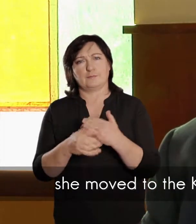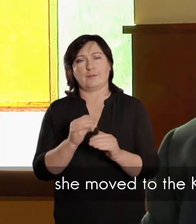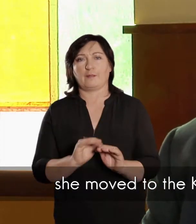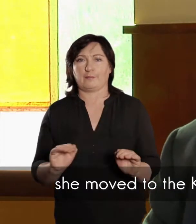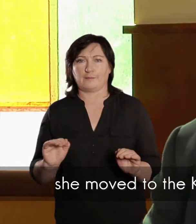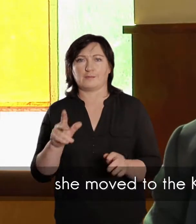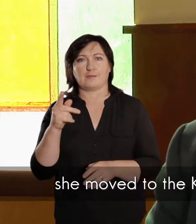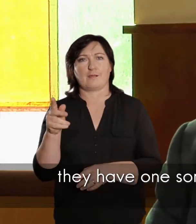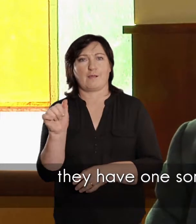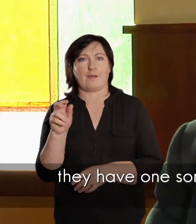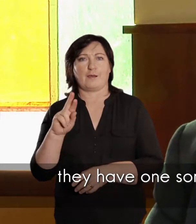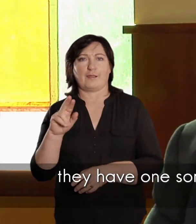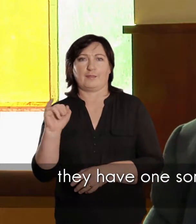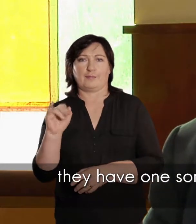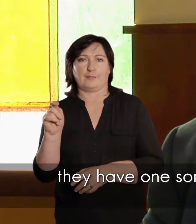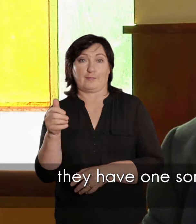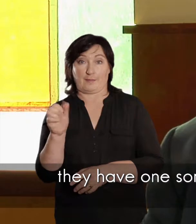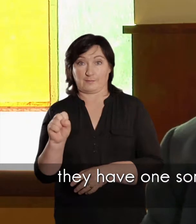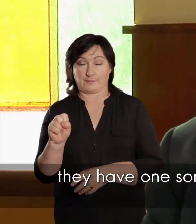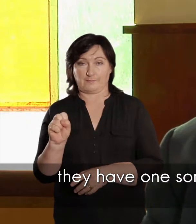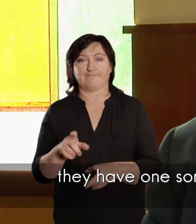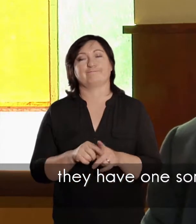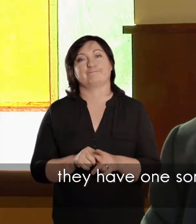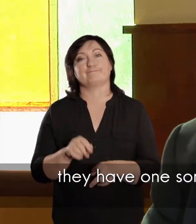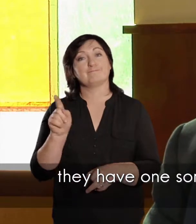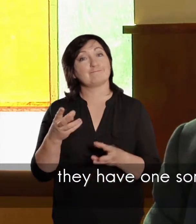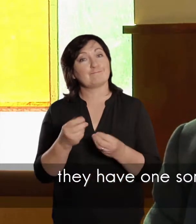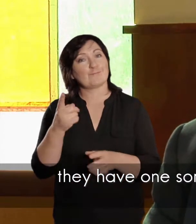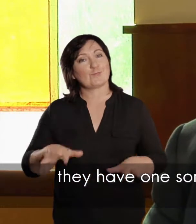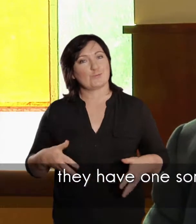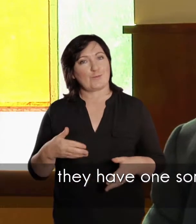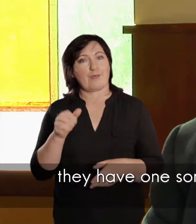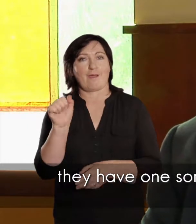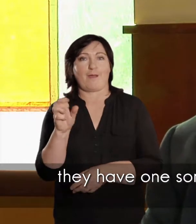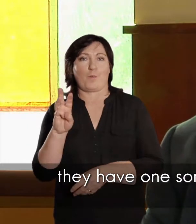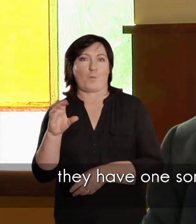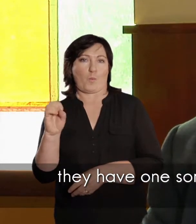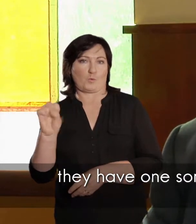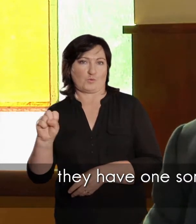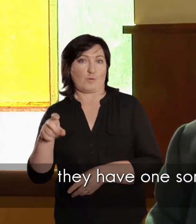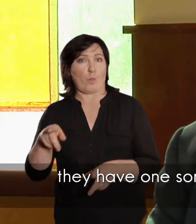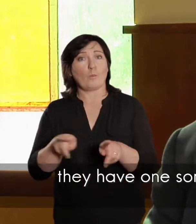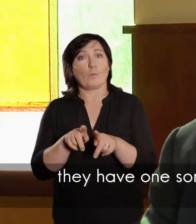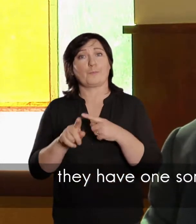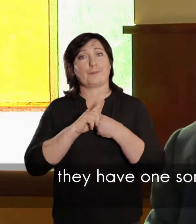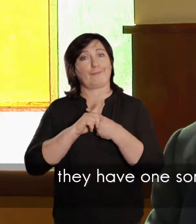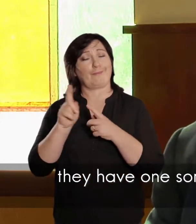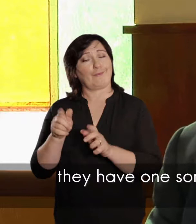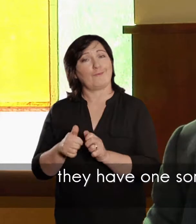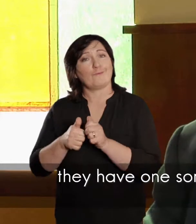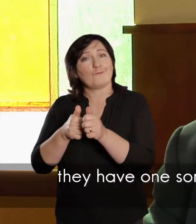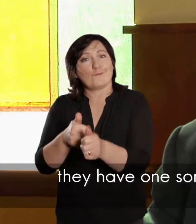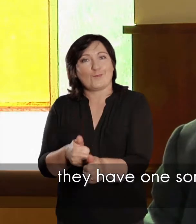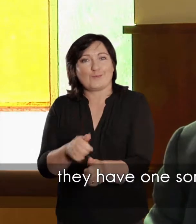gestreemde kinders, hy het een sien Amos, wat een predikant is, aarkie na sy vaarkie,